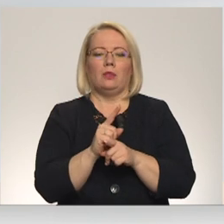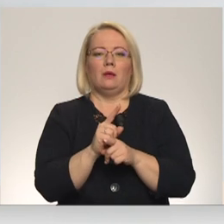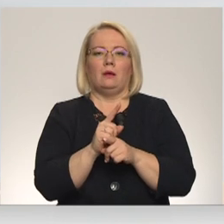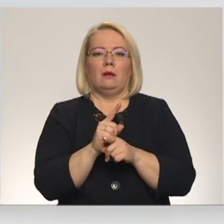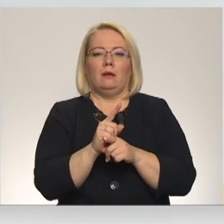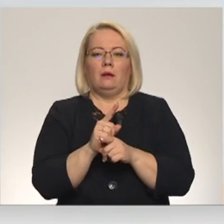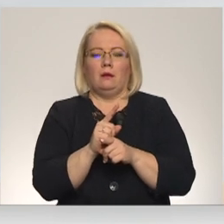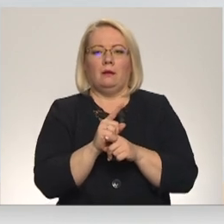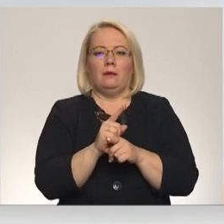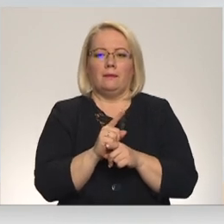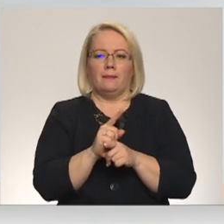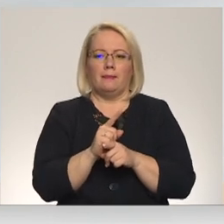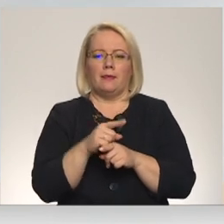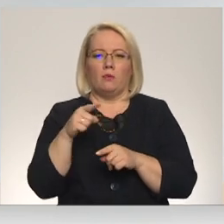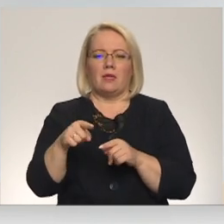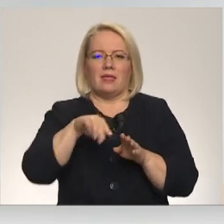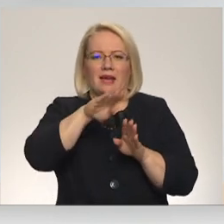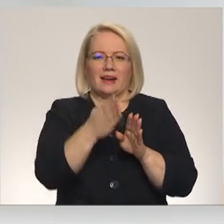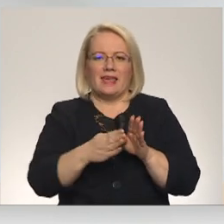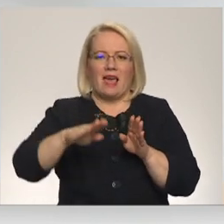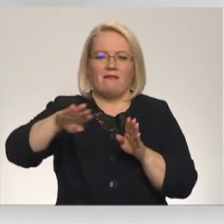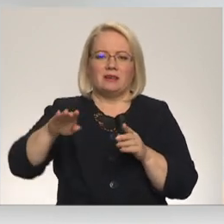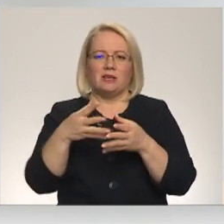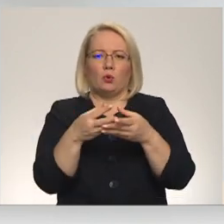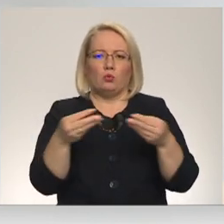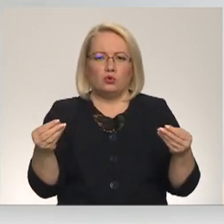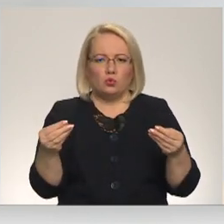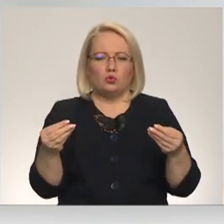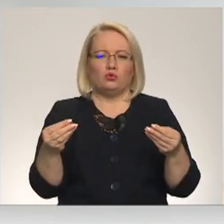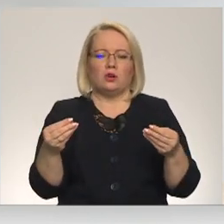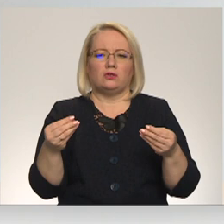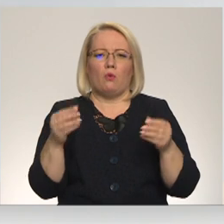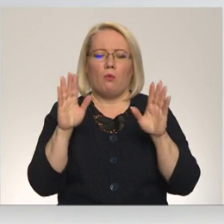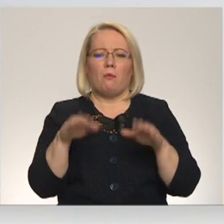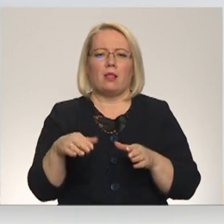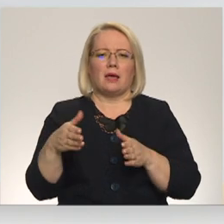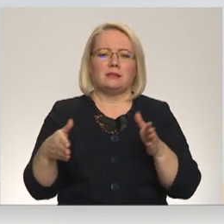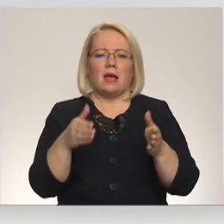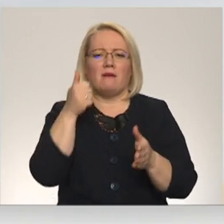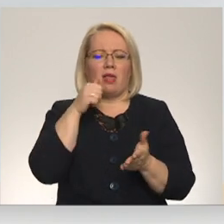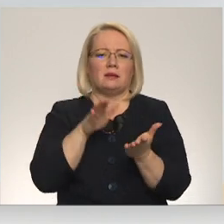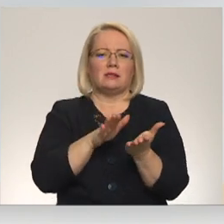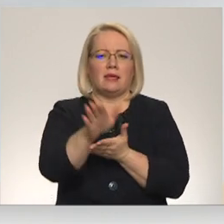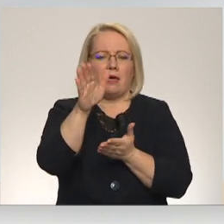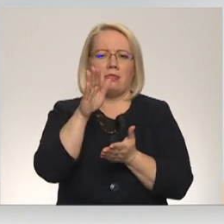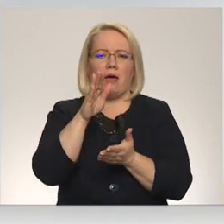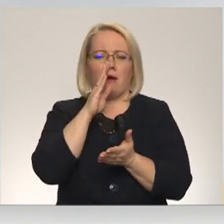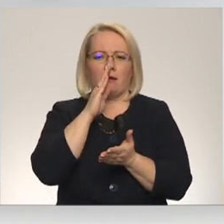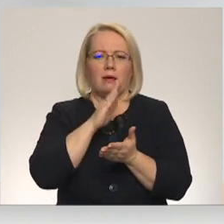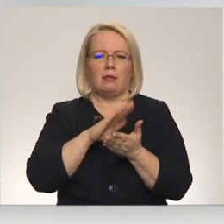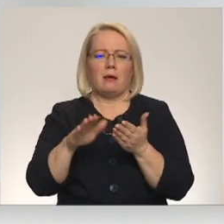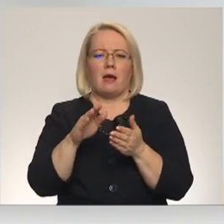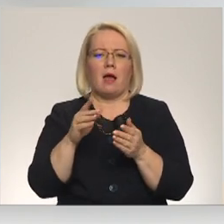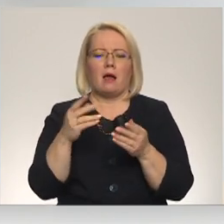iedzītās rievas tiek. Izkusušas paliek tie ceļi ir slidenāki kā parasti ziemas